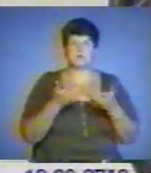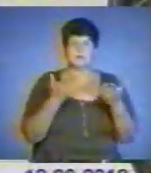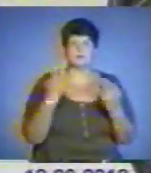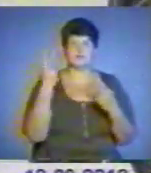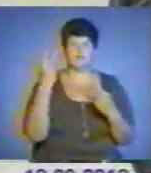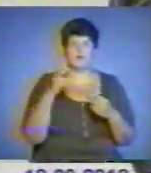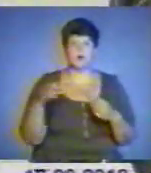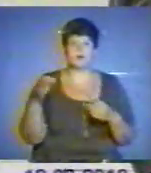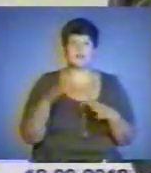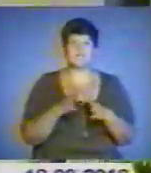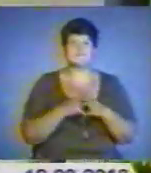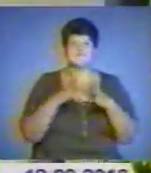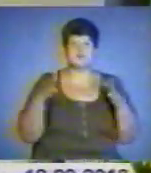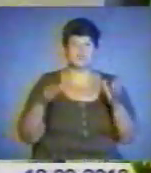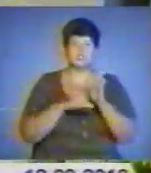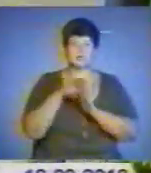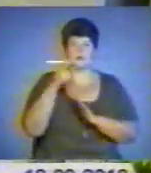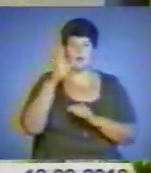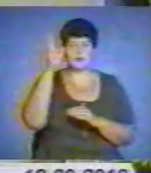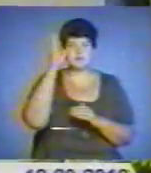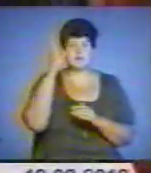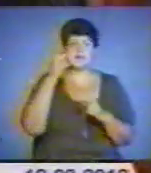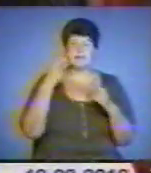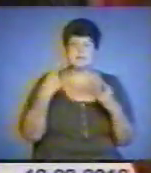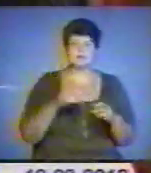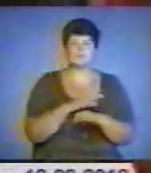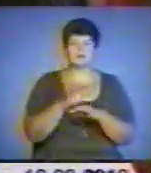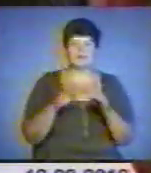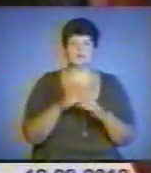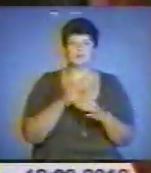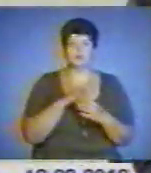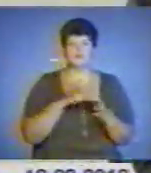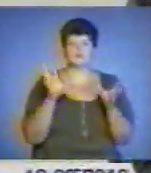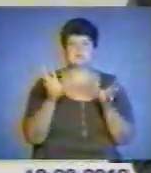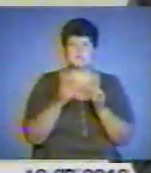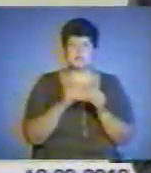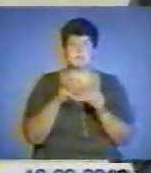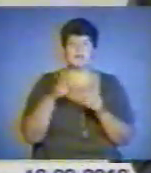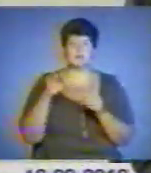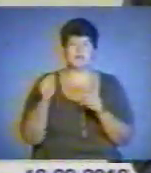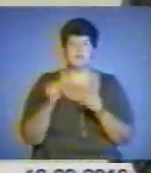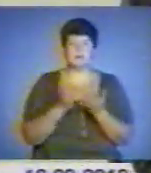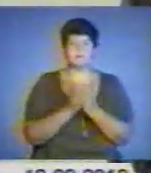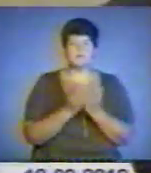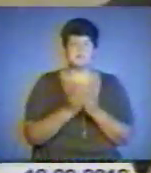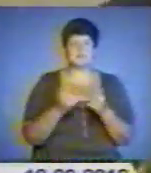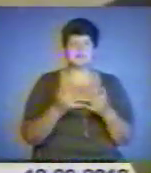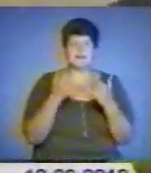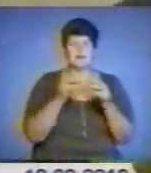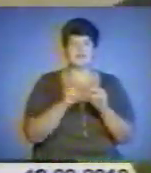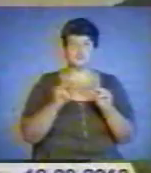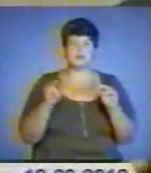вищих образувань. Іншим проєктом, але вже не на папері, став спільний методичний посібник з історії двох держав для вчителів.